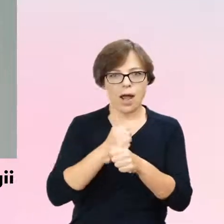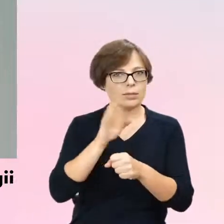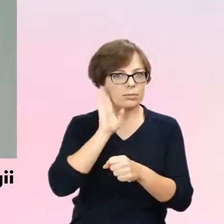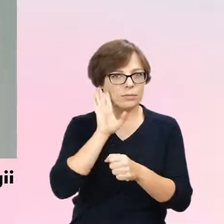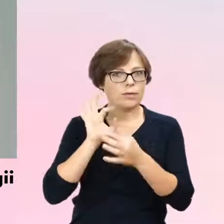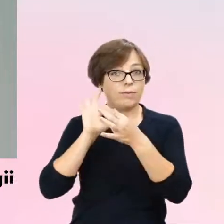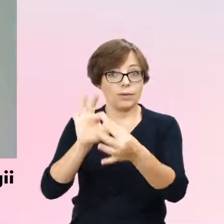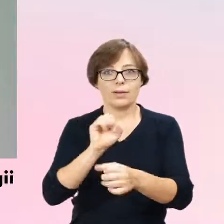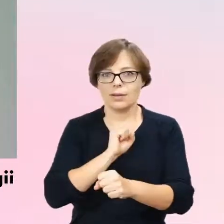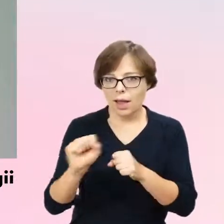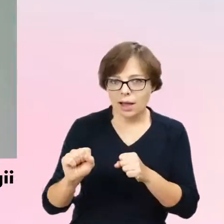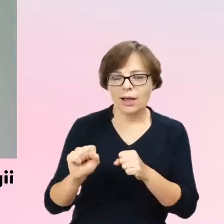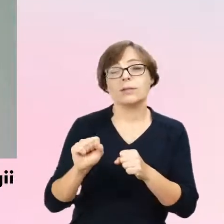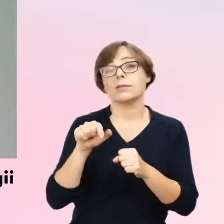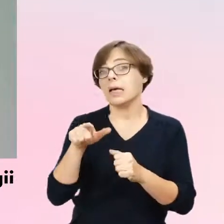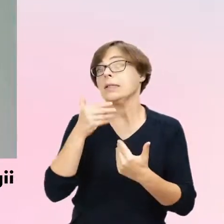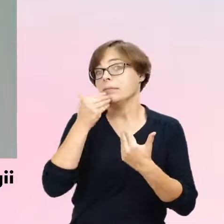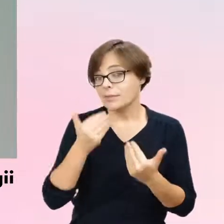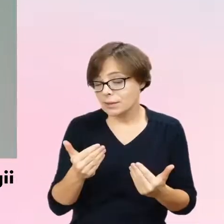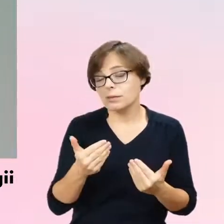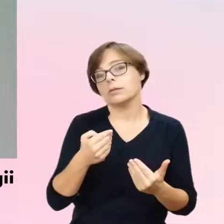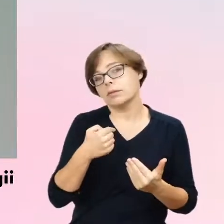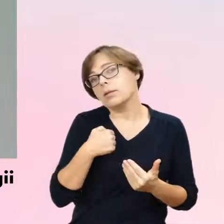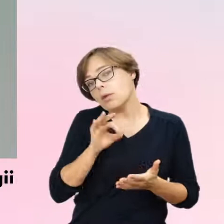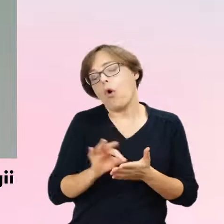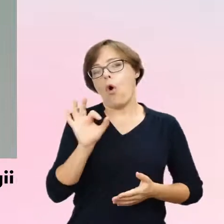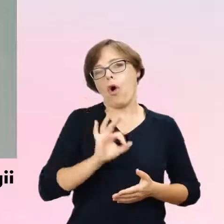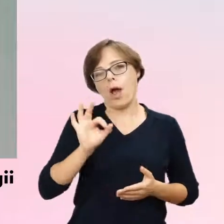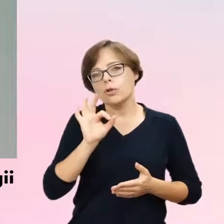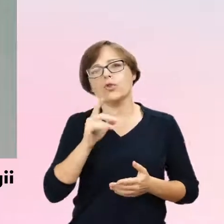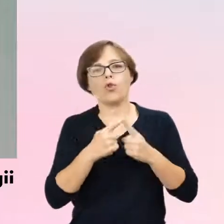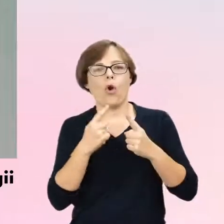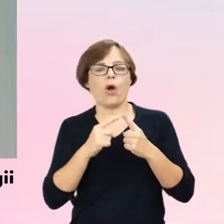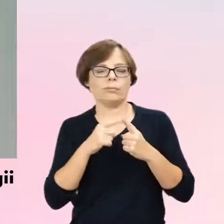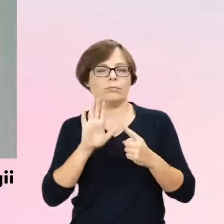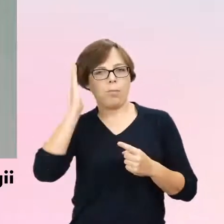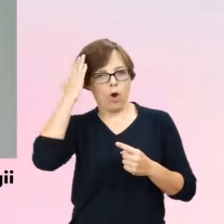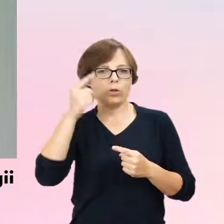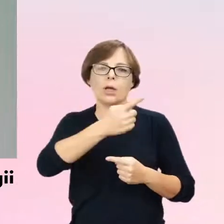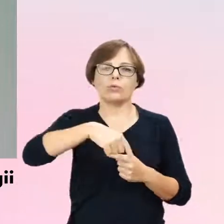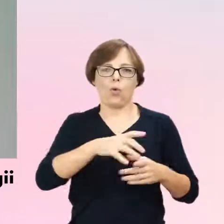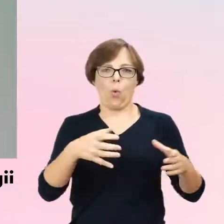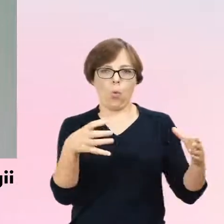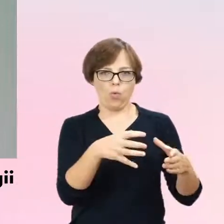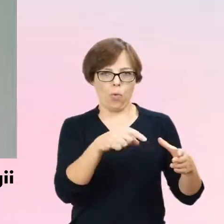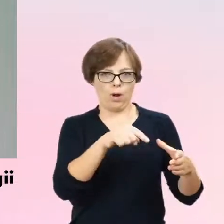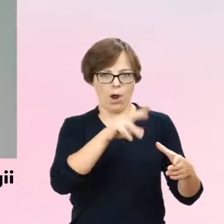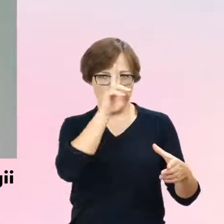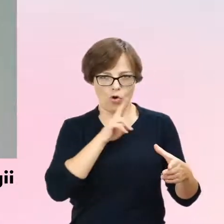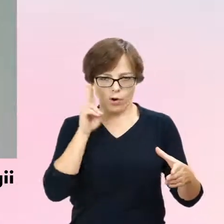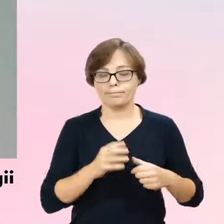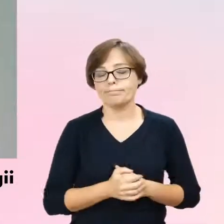Także przez to jakoś miałam okazję trochę poznać grupę rodziców, ale